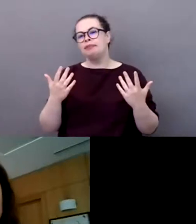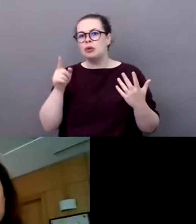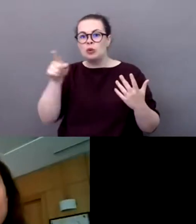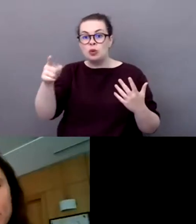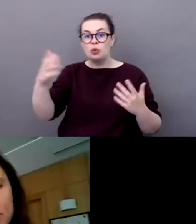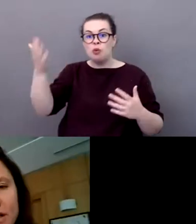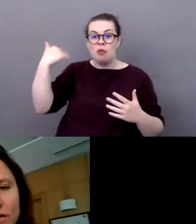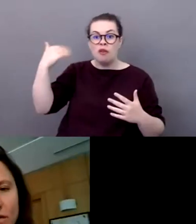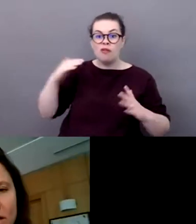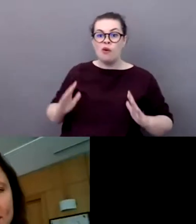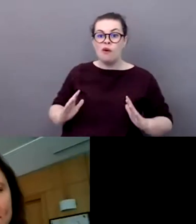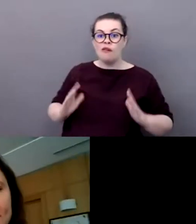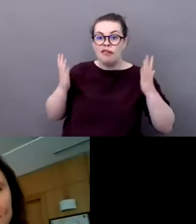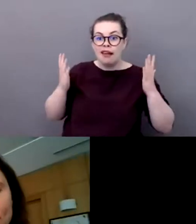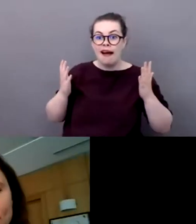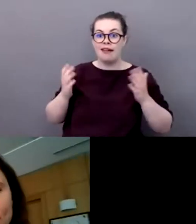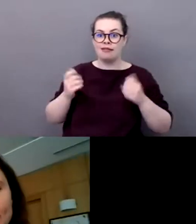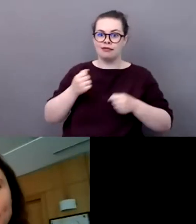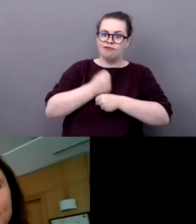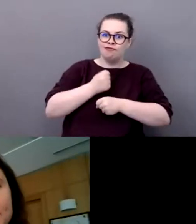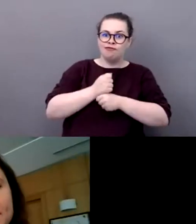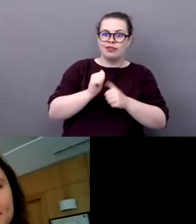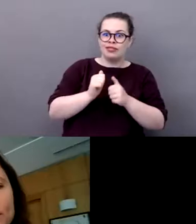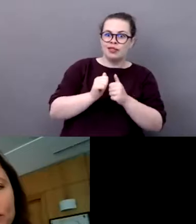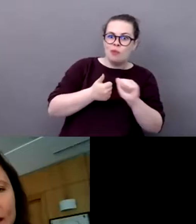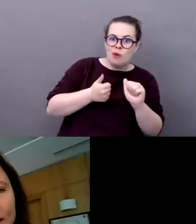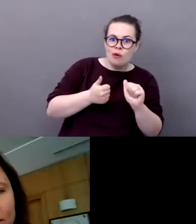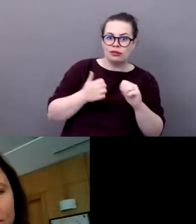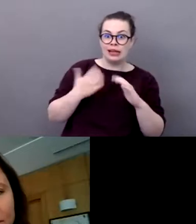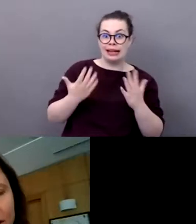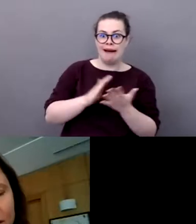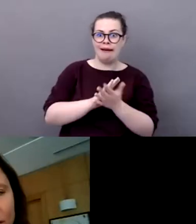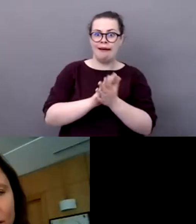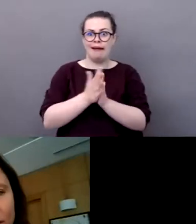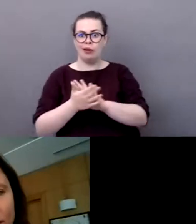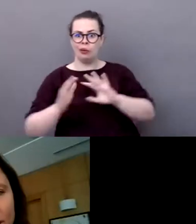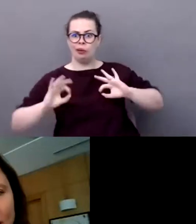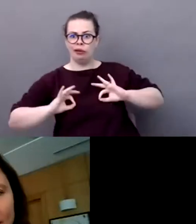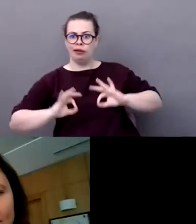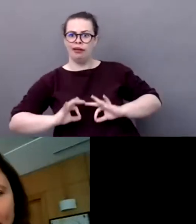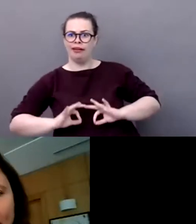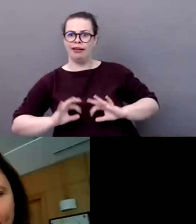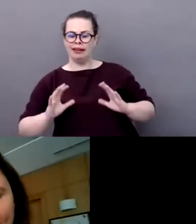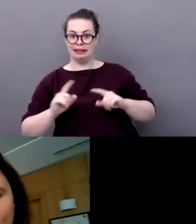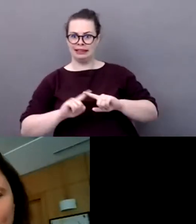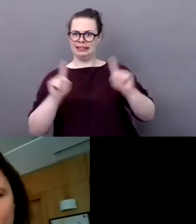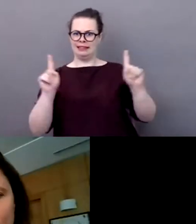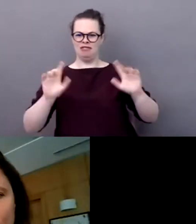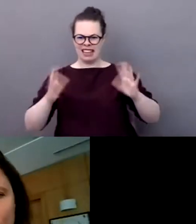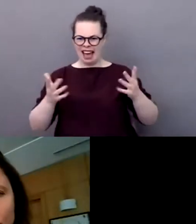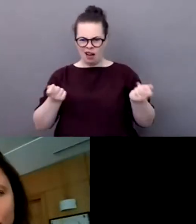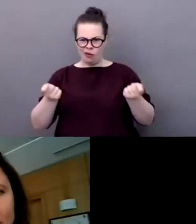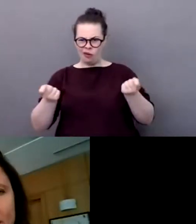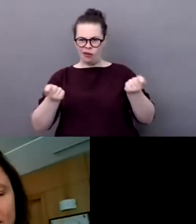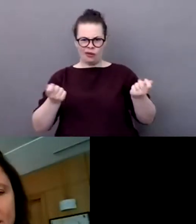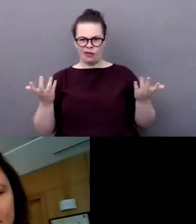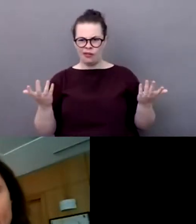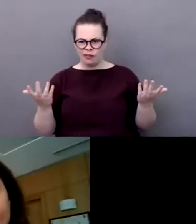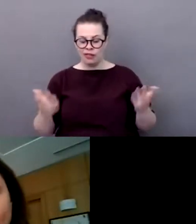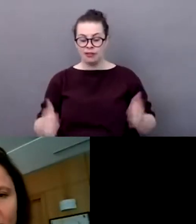Alors, moi, j'ai nagé dans les années 90-2000, et j'ai arrêté ma carrière de nageuse en